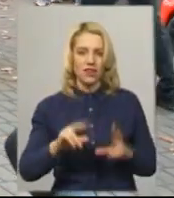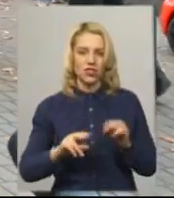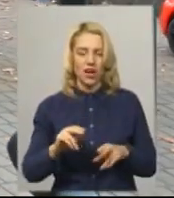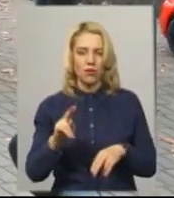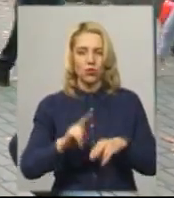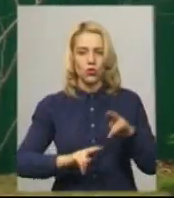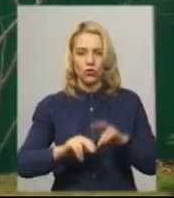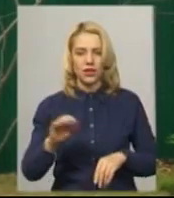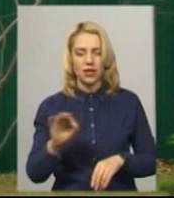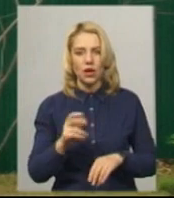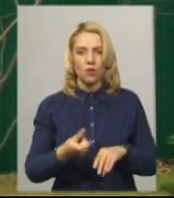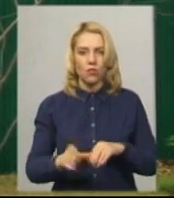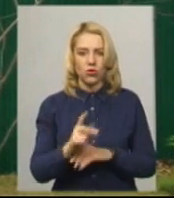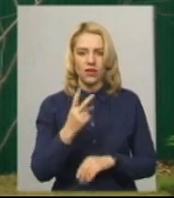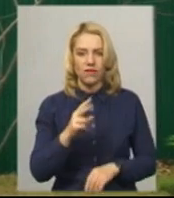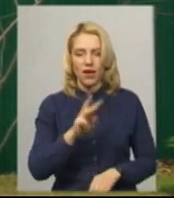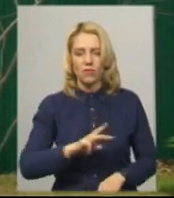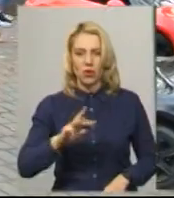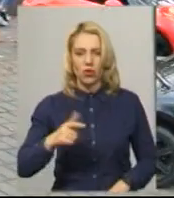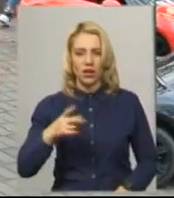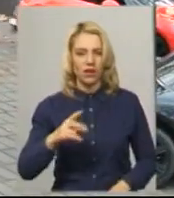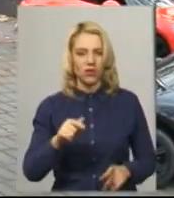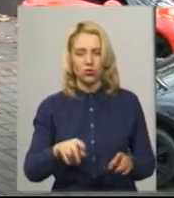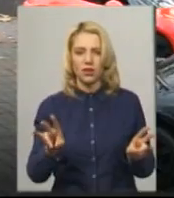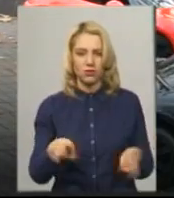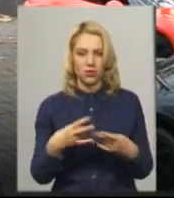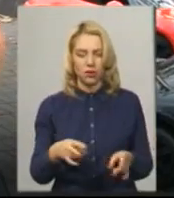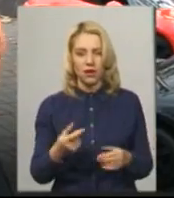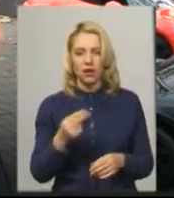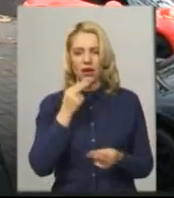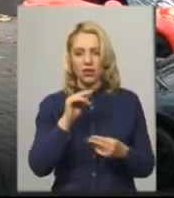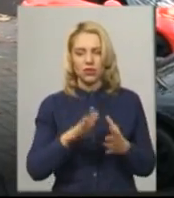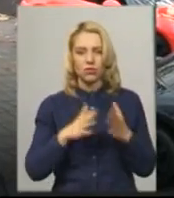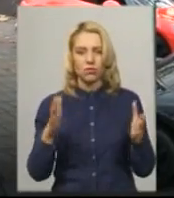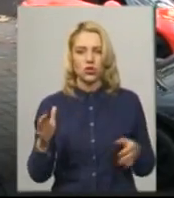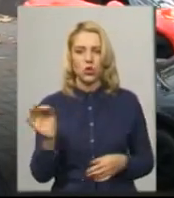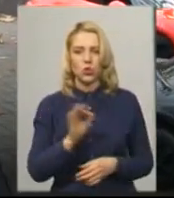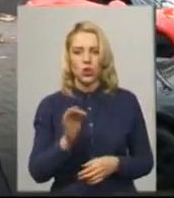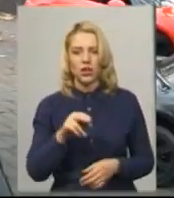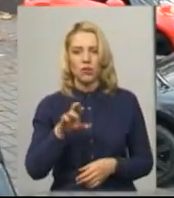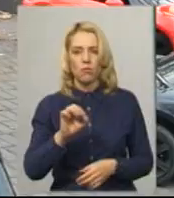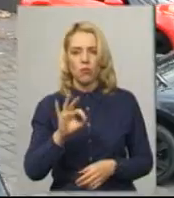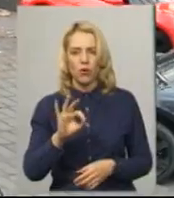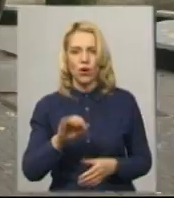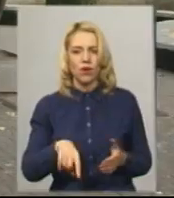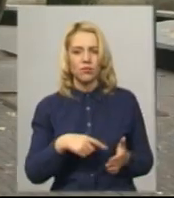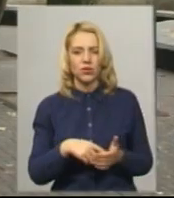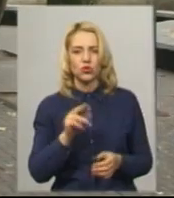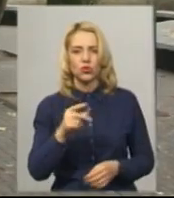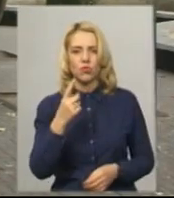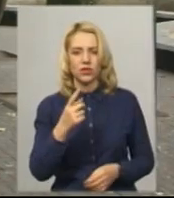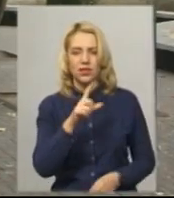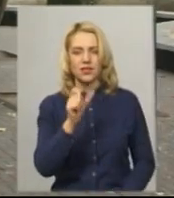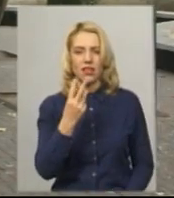вбиральню за понад 2 млн грн. тут недоцільно. Краще більше туалетів по місту, ніж один за 2 млн грн. До